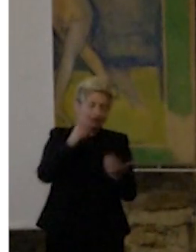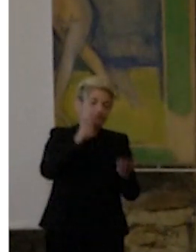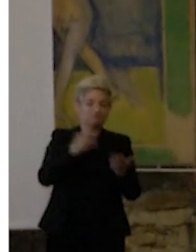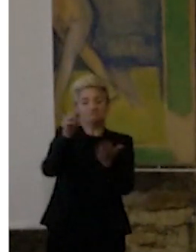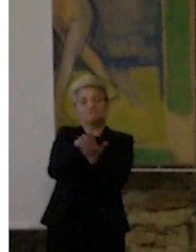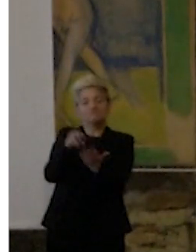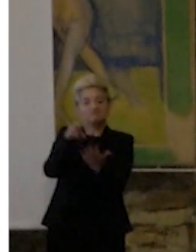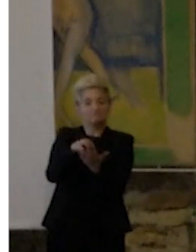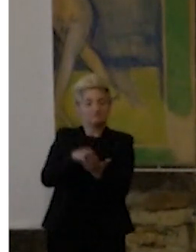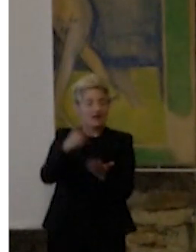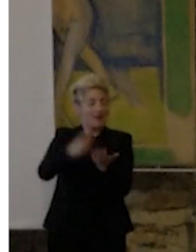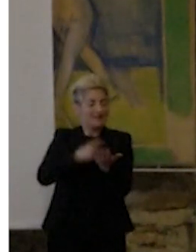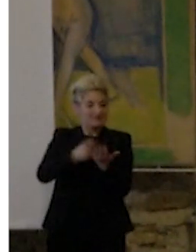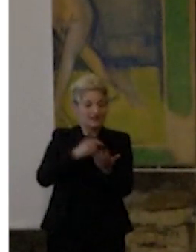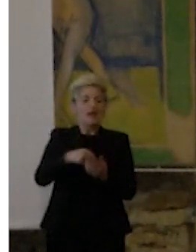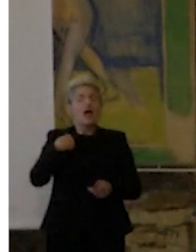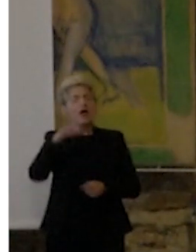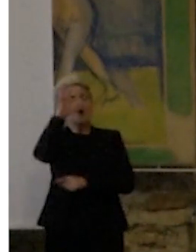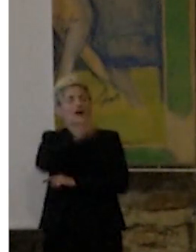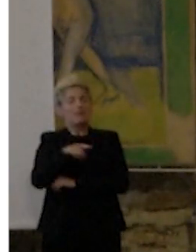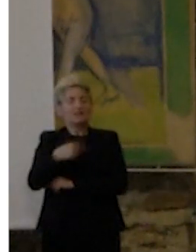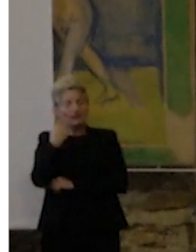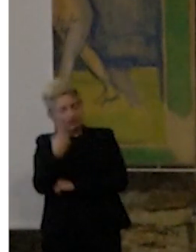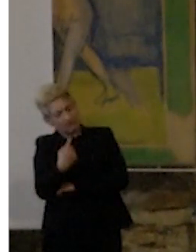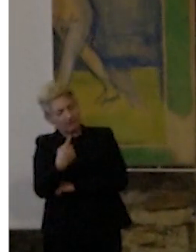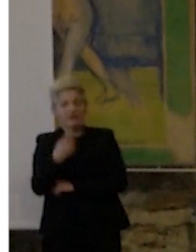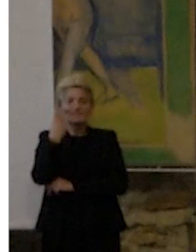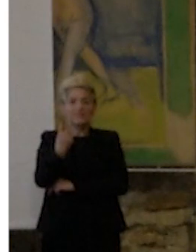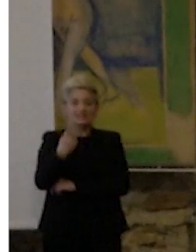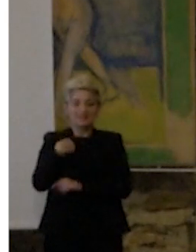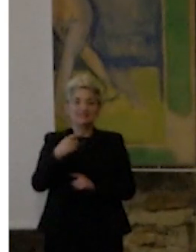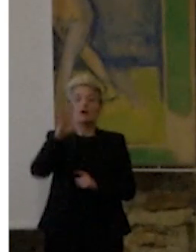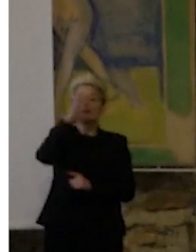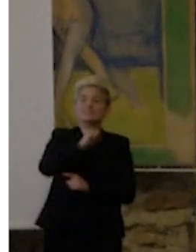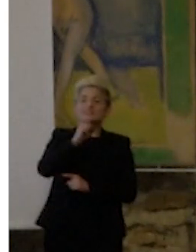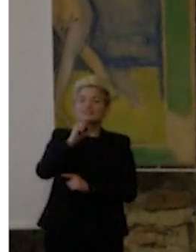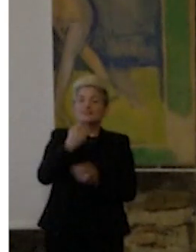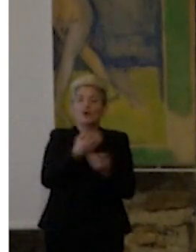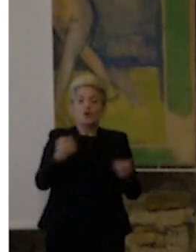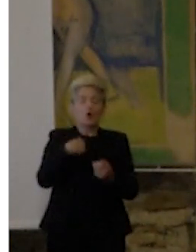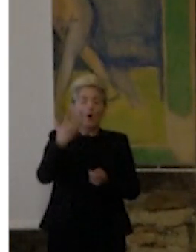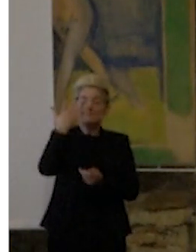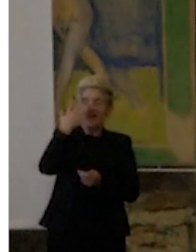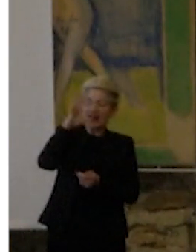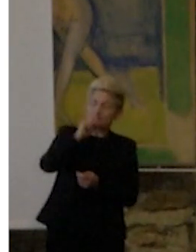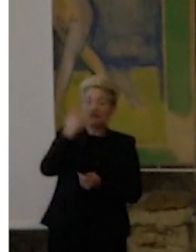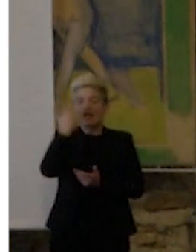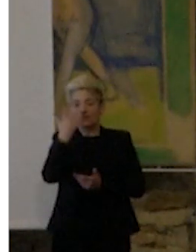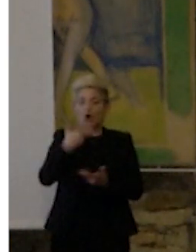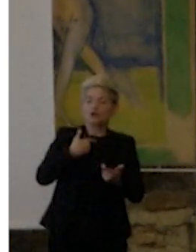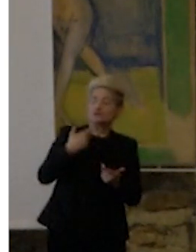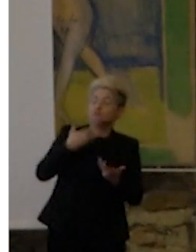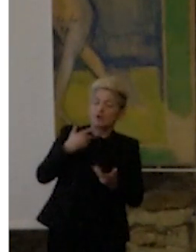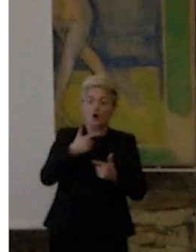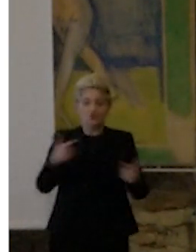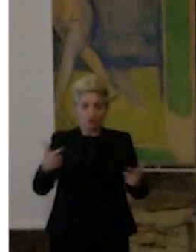è il mio modo per verificare l'eventuale errore. In Montessori sappiamo benissimo come si misura l'errore attraverso un